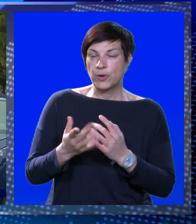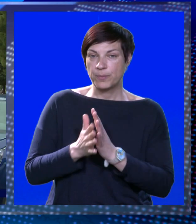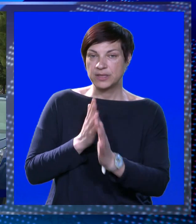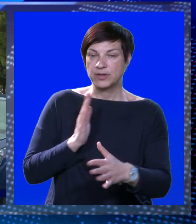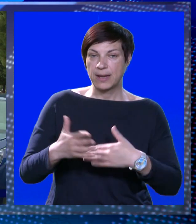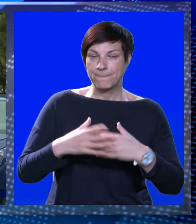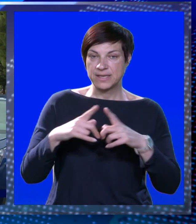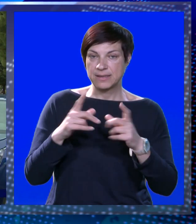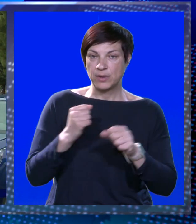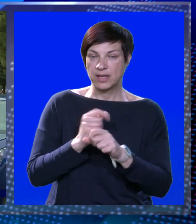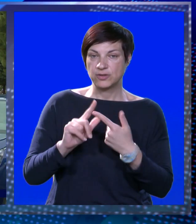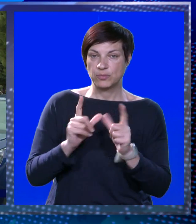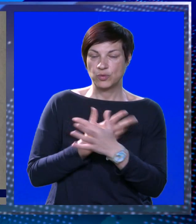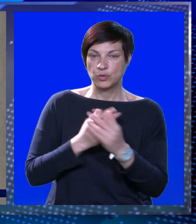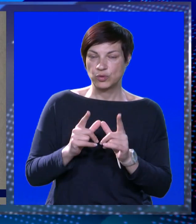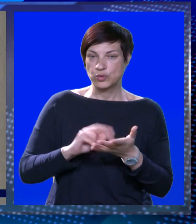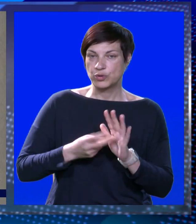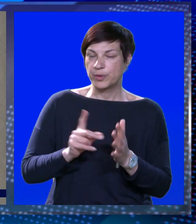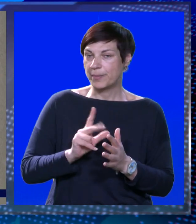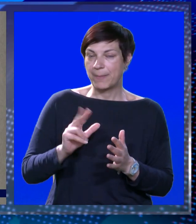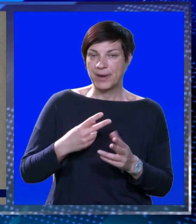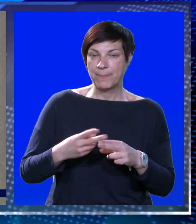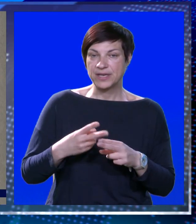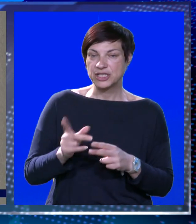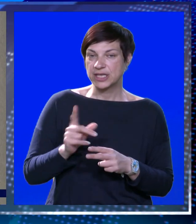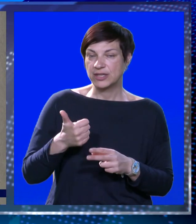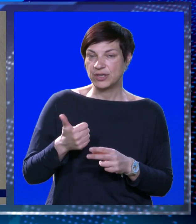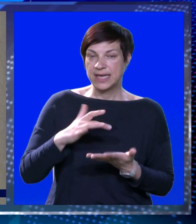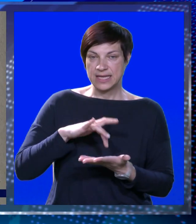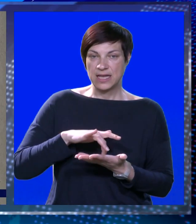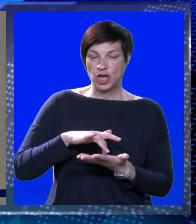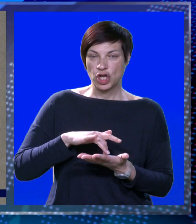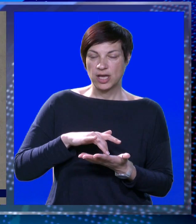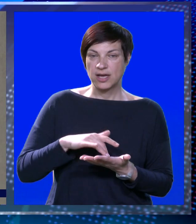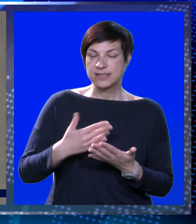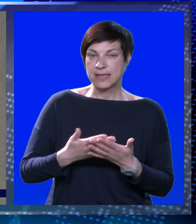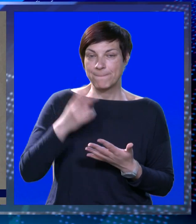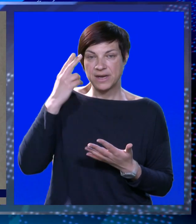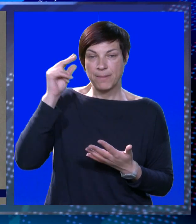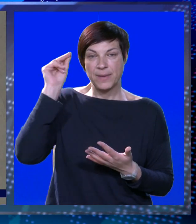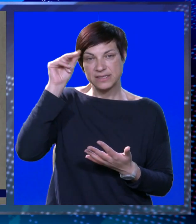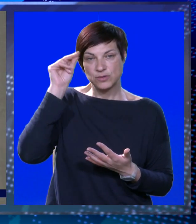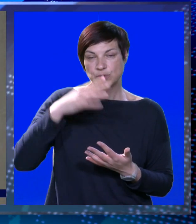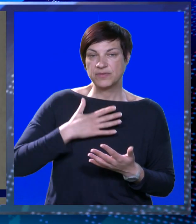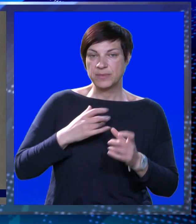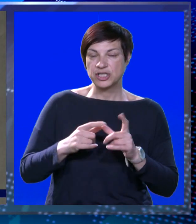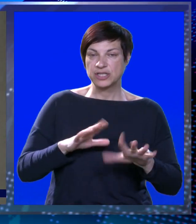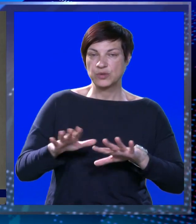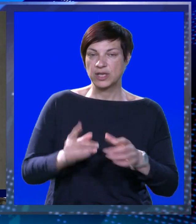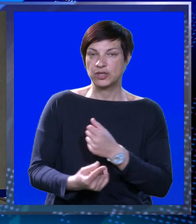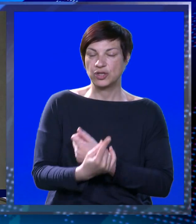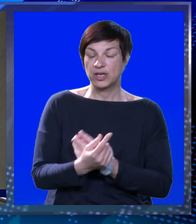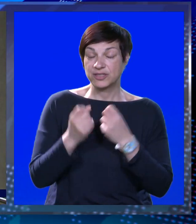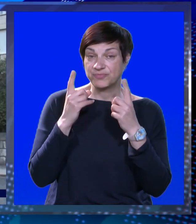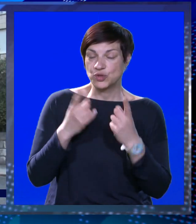prometnom kaosu pred ampulantom u Gružu. Taj problem još nema rješenje, no nije to jedina lokacija. Prema iskustvima naših sugrađana